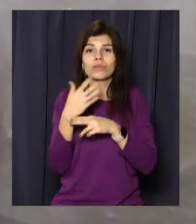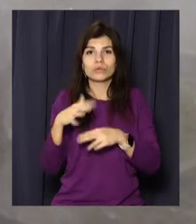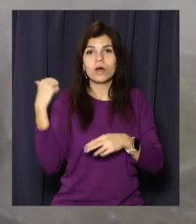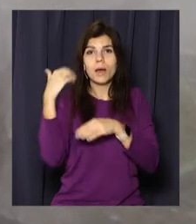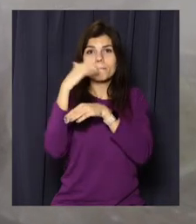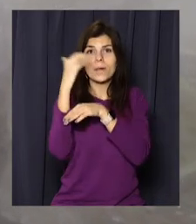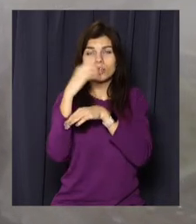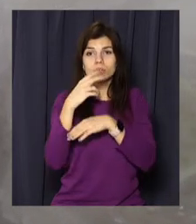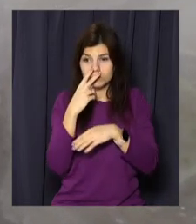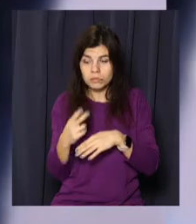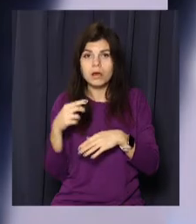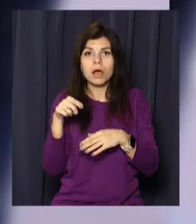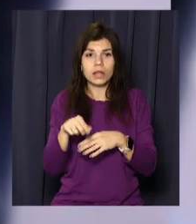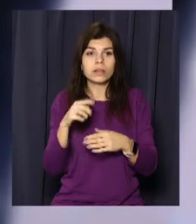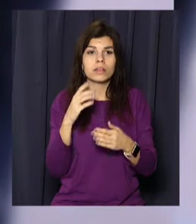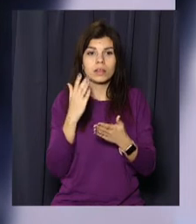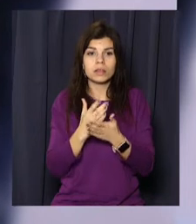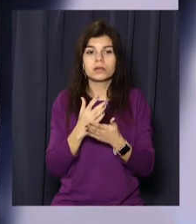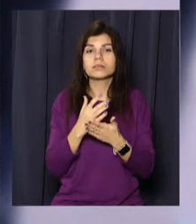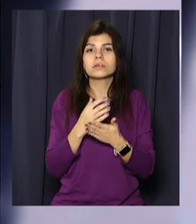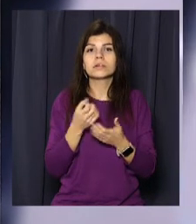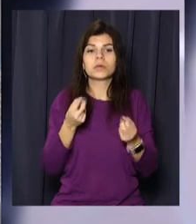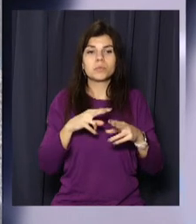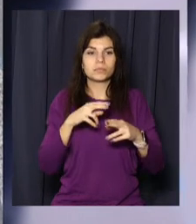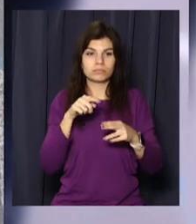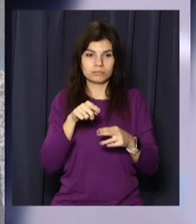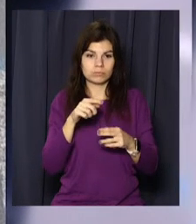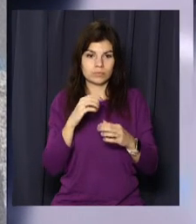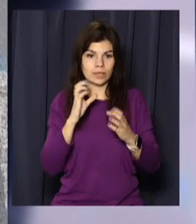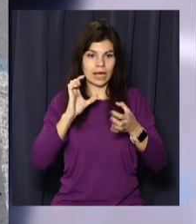Ополя рятувальники знайшли закріплений автомат з дистанційним керуванням.